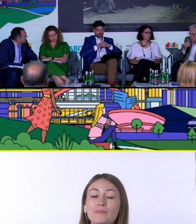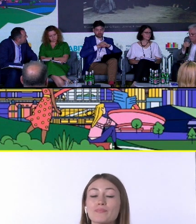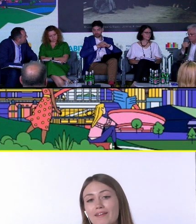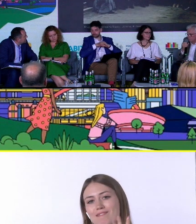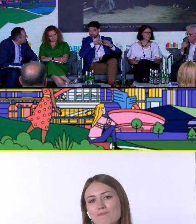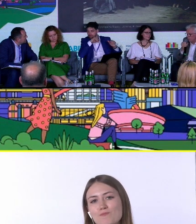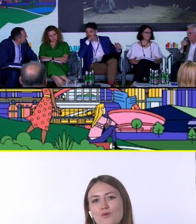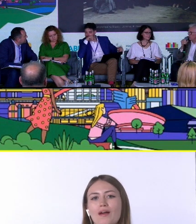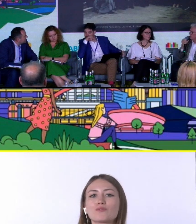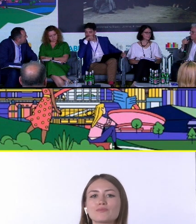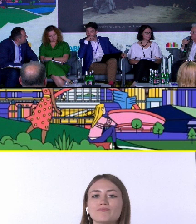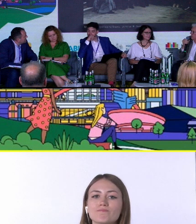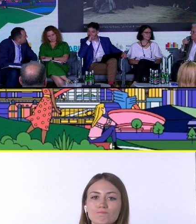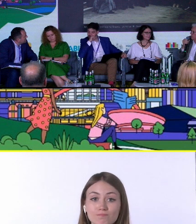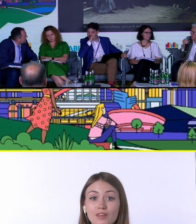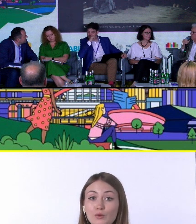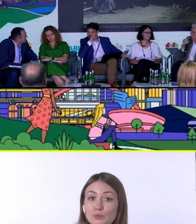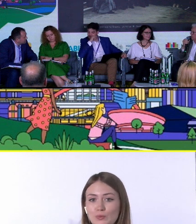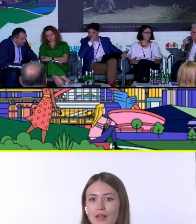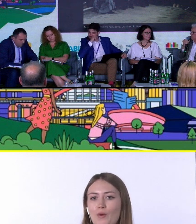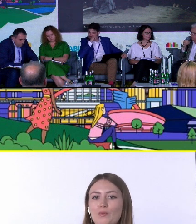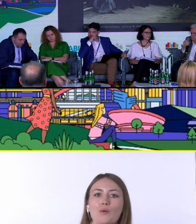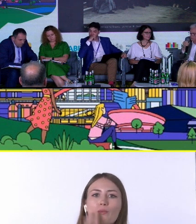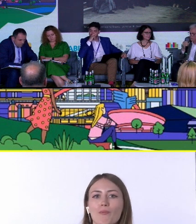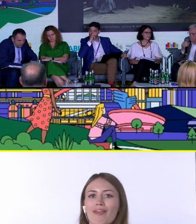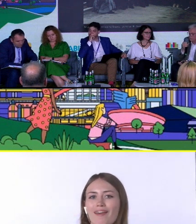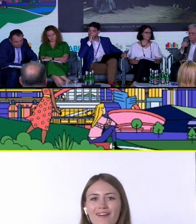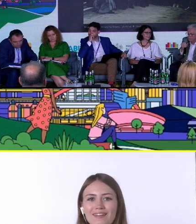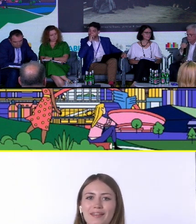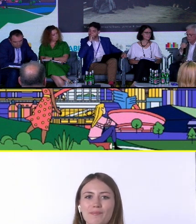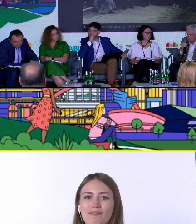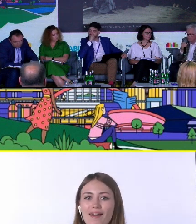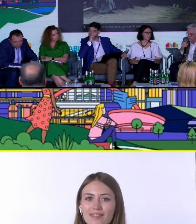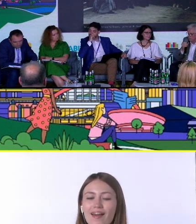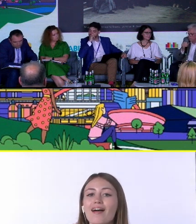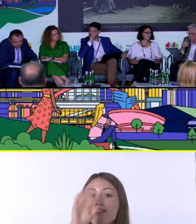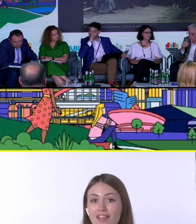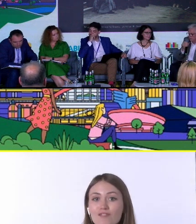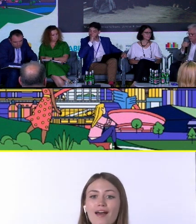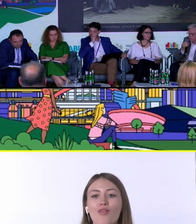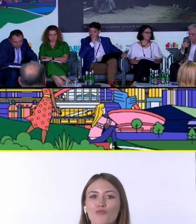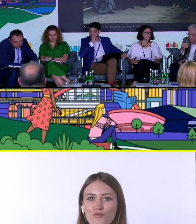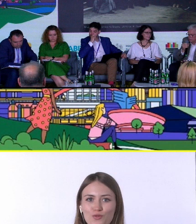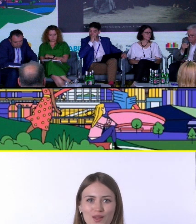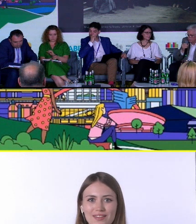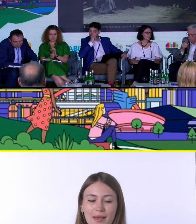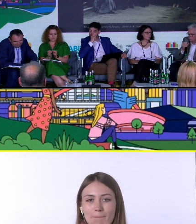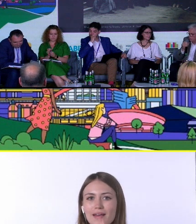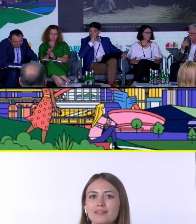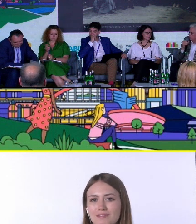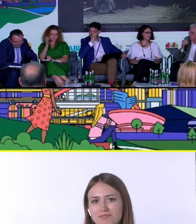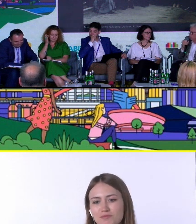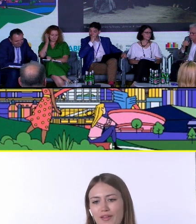Udało nam się namawiać do takich przebieranych, nawet władze miasta, samorządu, którzy się